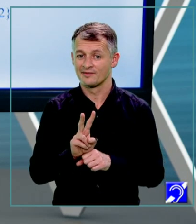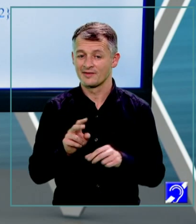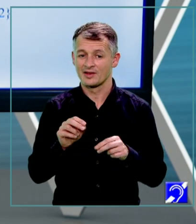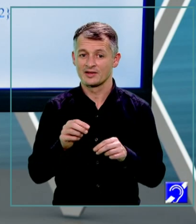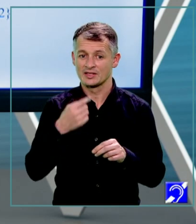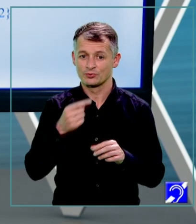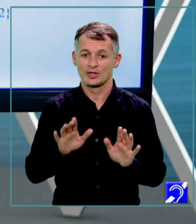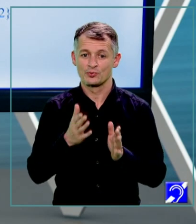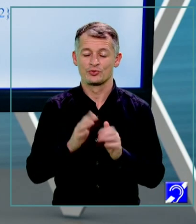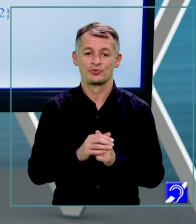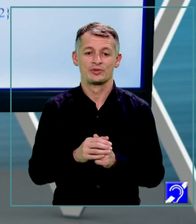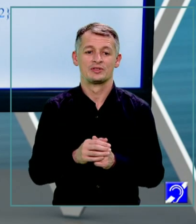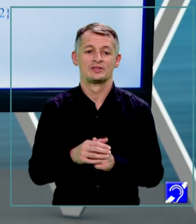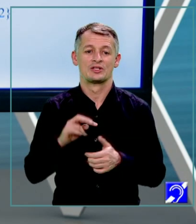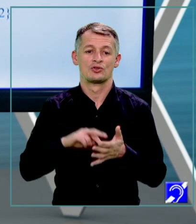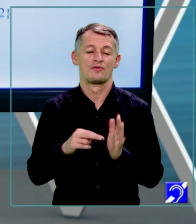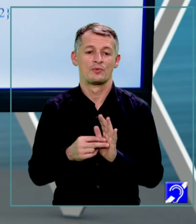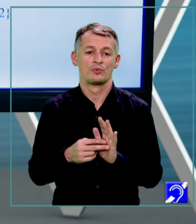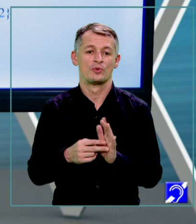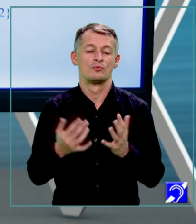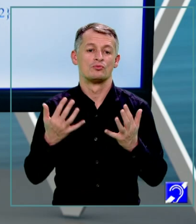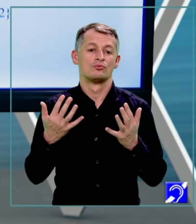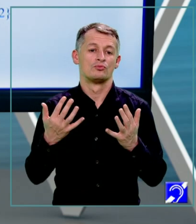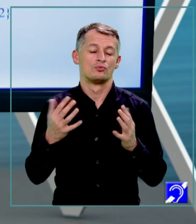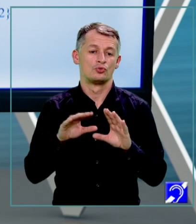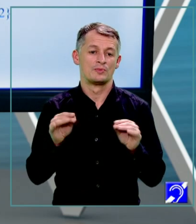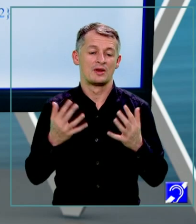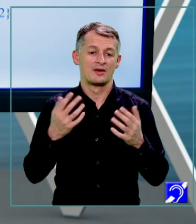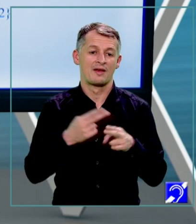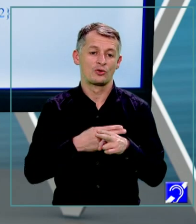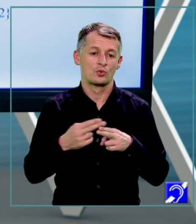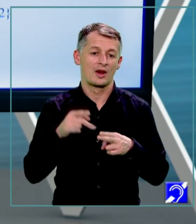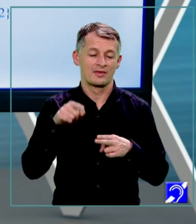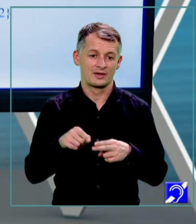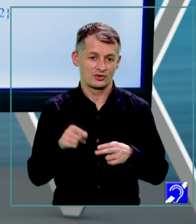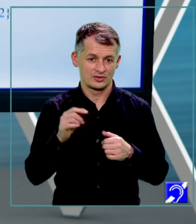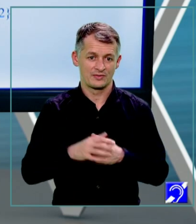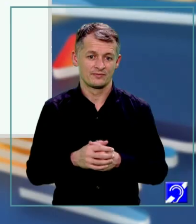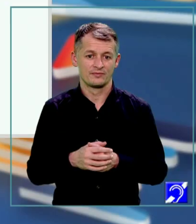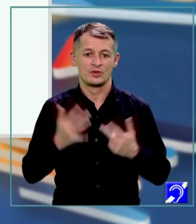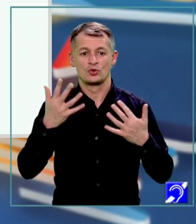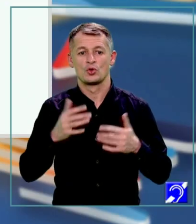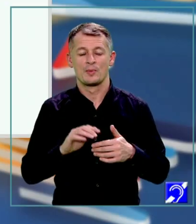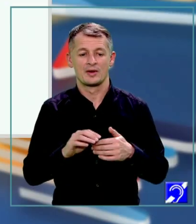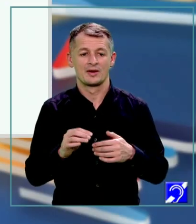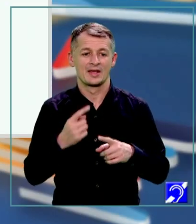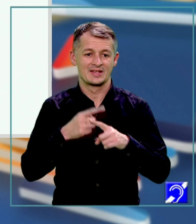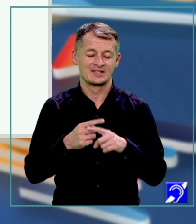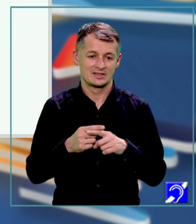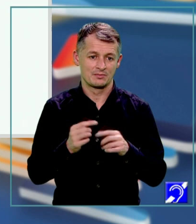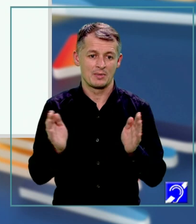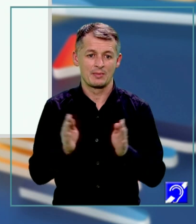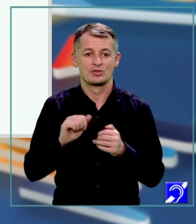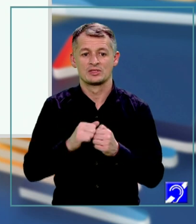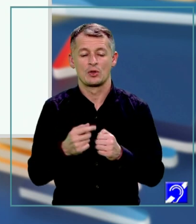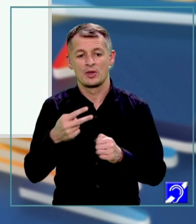în mulțimea numerelor naturale această in ecuație. Deci numerele x naturale mai mici